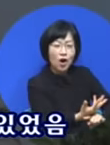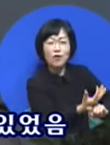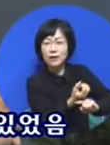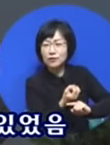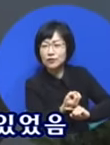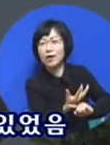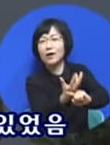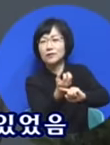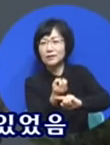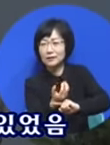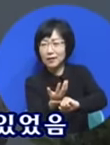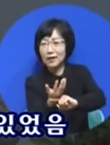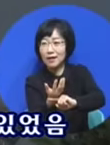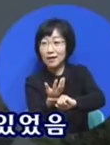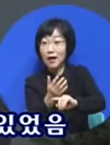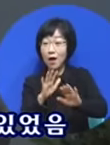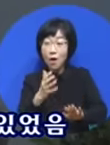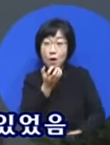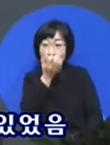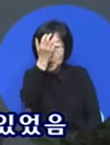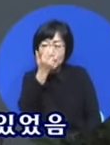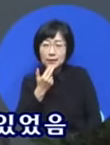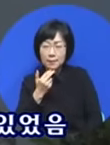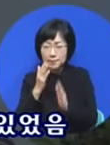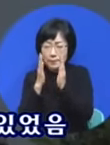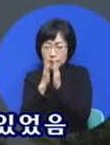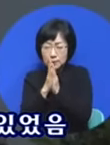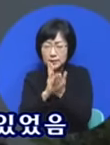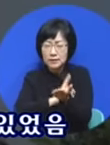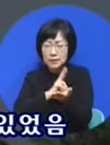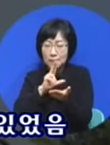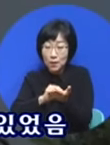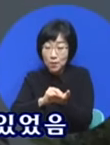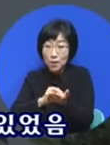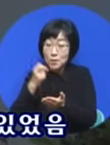요셉의 기도 제목과 요셉이 제일 핸말이 뭡니까?